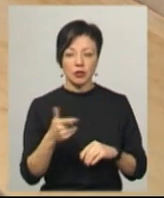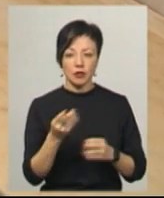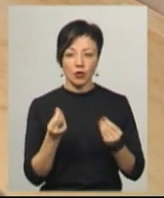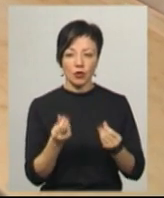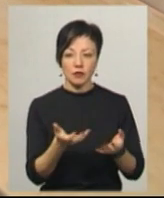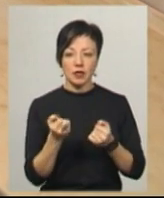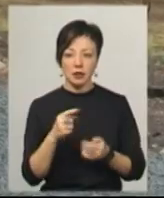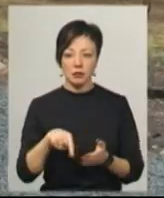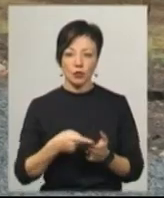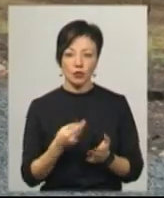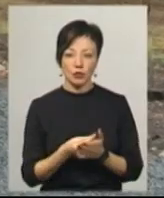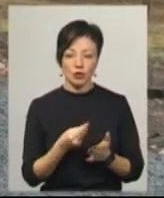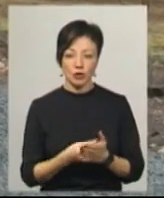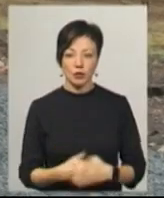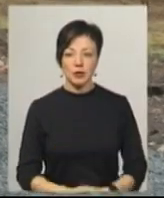Гроші взяли з міського бюджету.